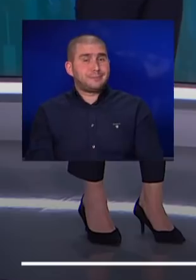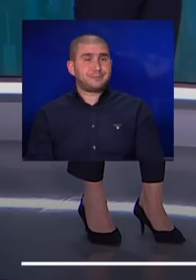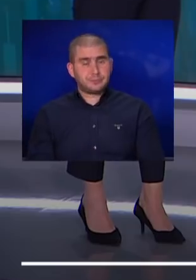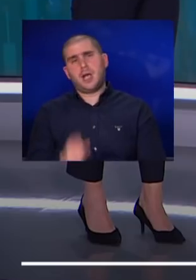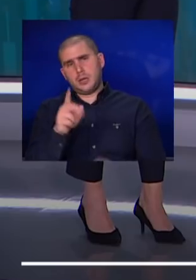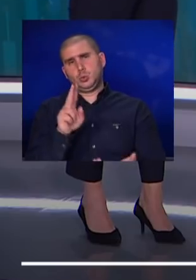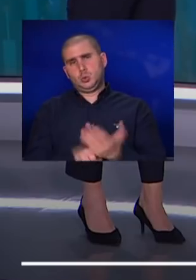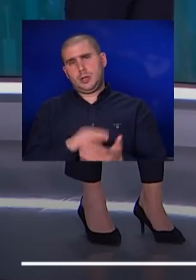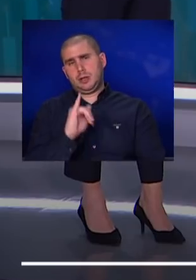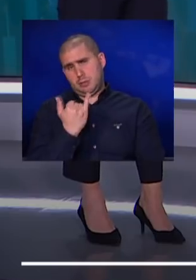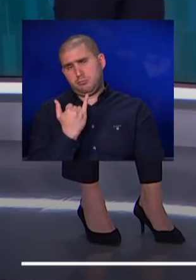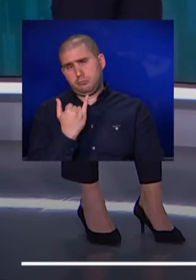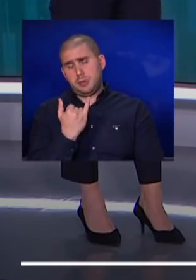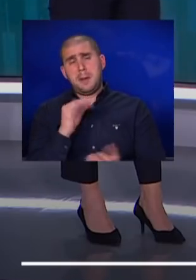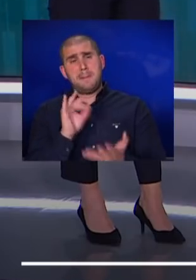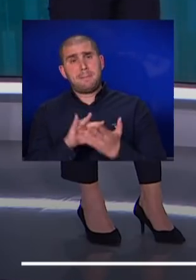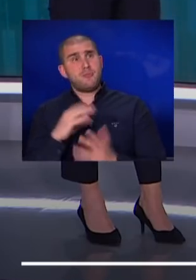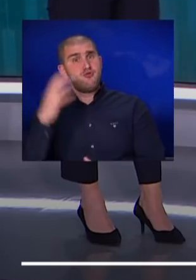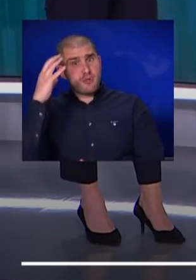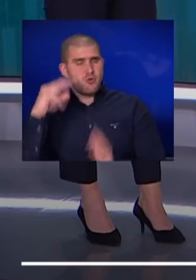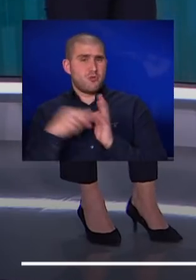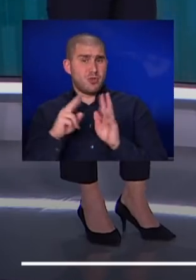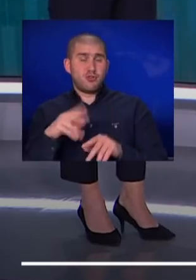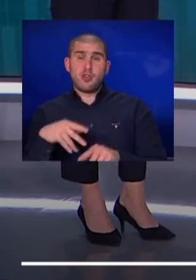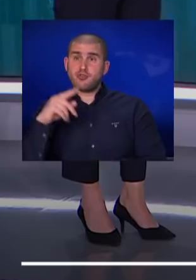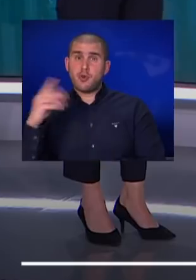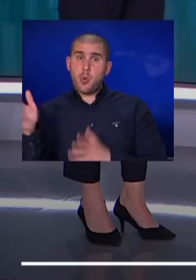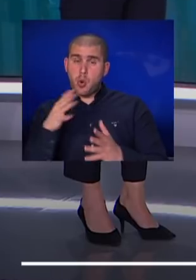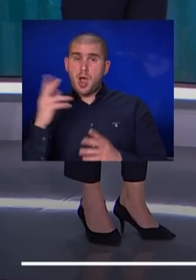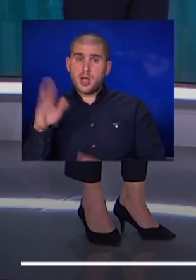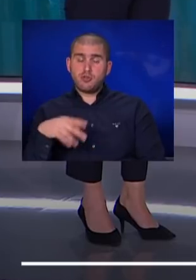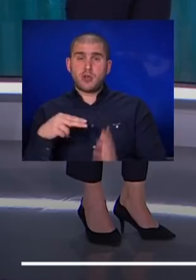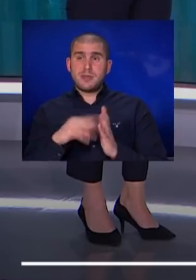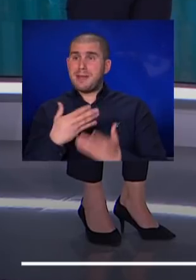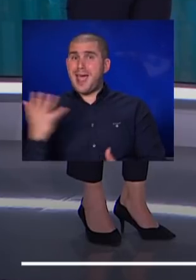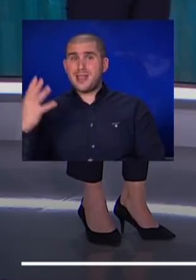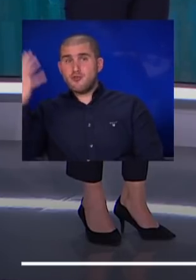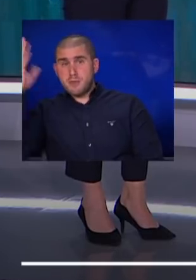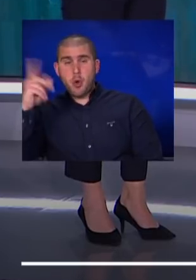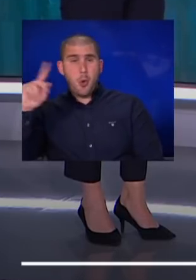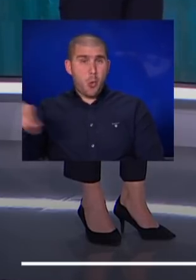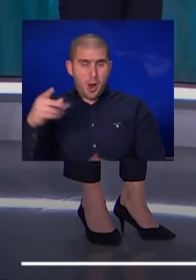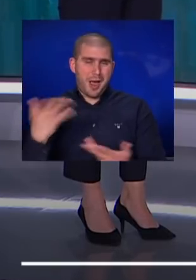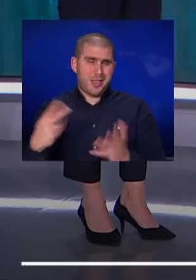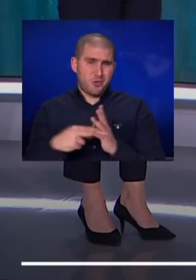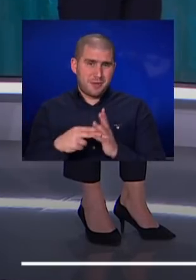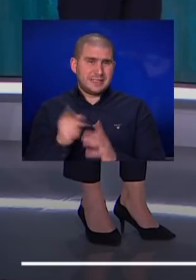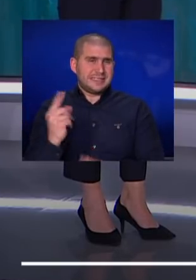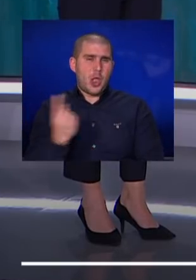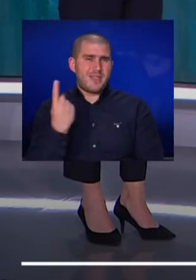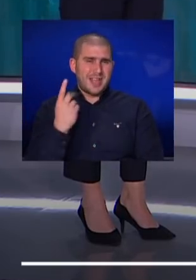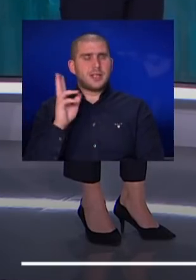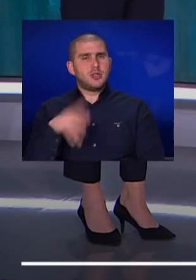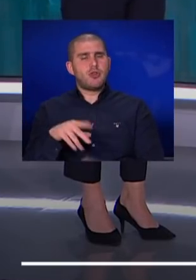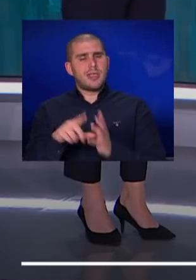צודקת על חלוטין. כשיש שמש יש חשמל כשיש רוח יש חשמל אם אין שמש ואין רוח אבל אם זה לא לבד יש טכנולוגיות